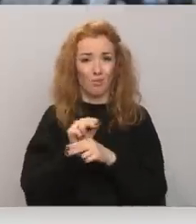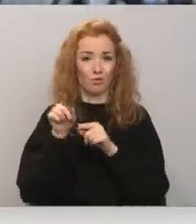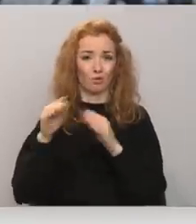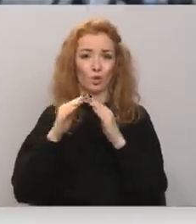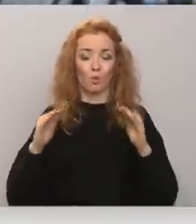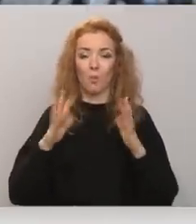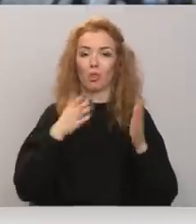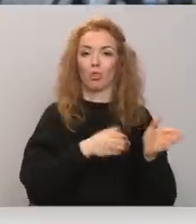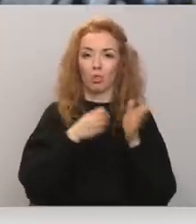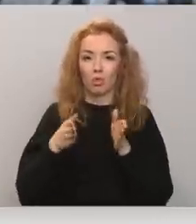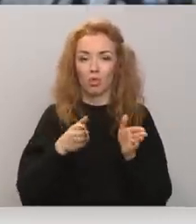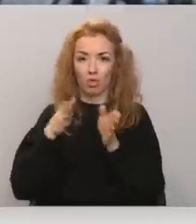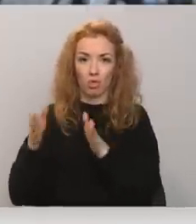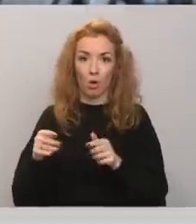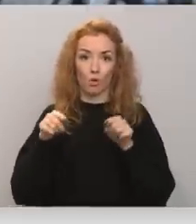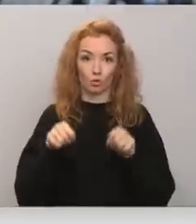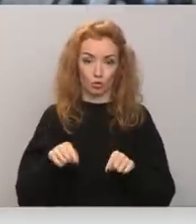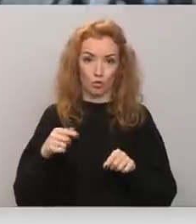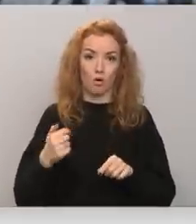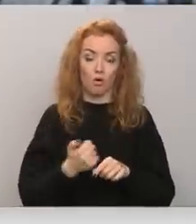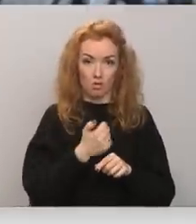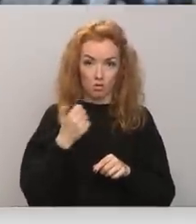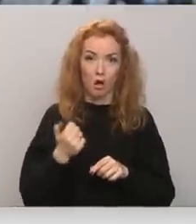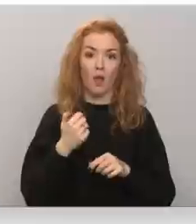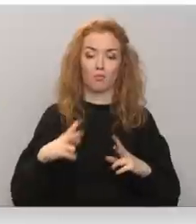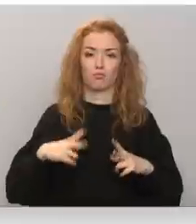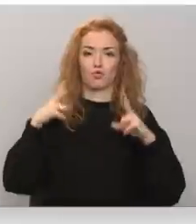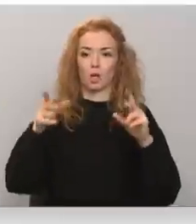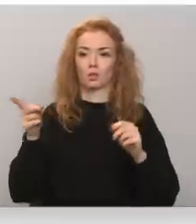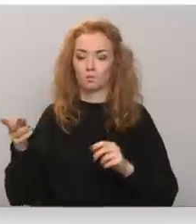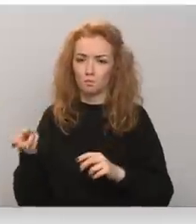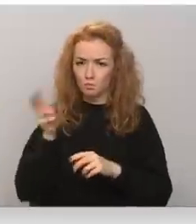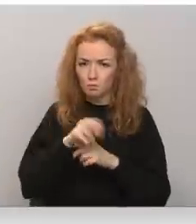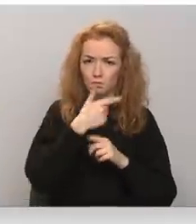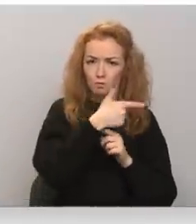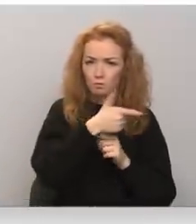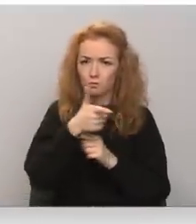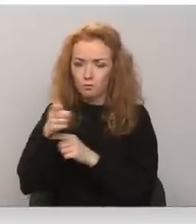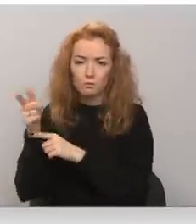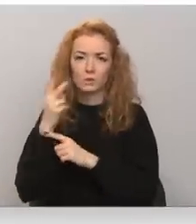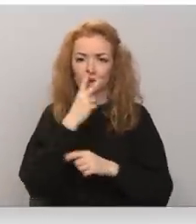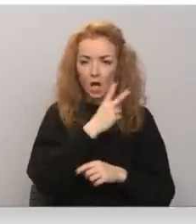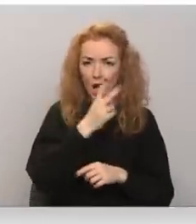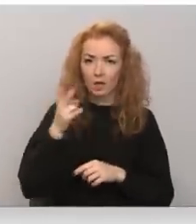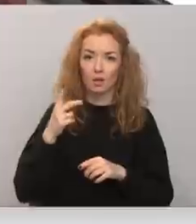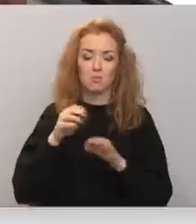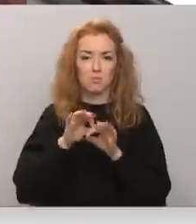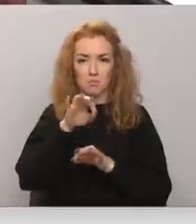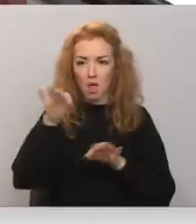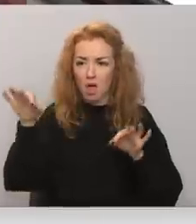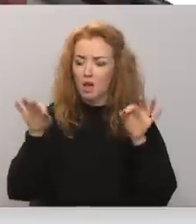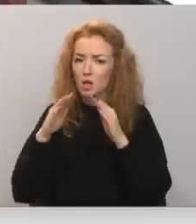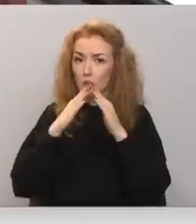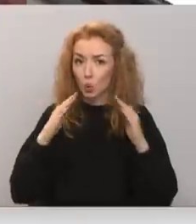atlik un atlik. Šogad komplekspriekšnieks bija atbraucis, viņi filmēja un skatījās un mērīja to